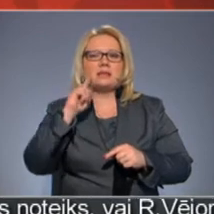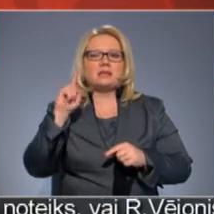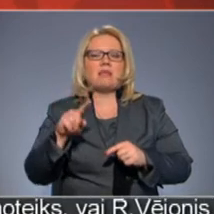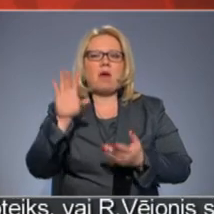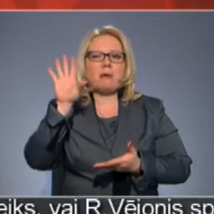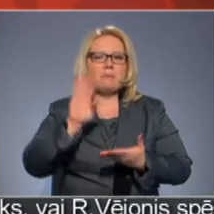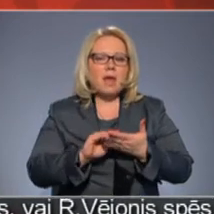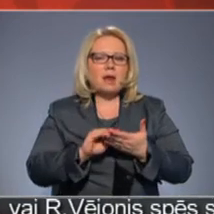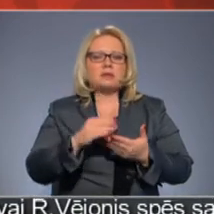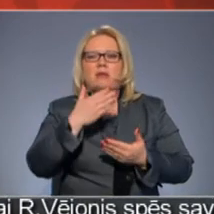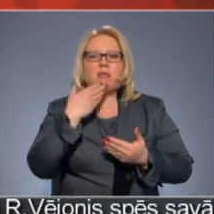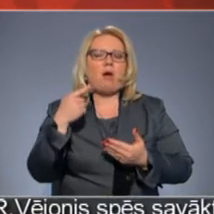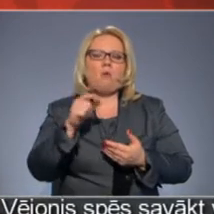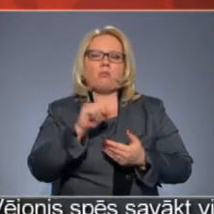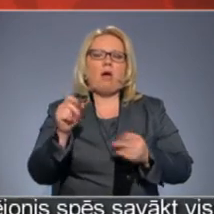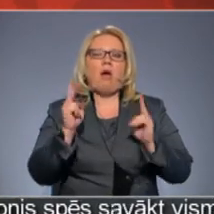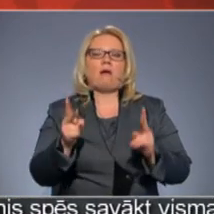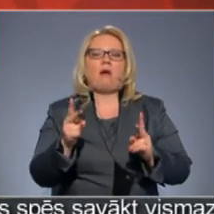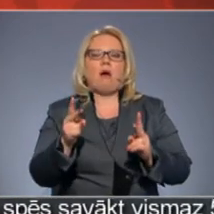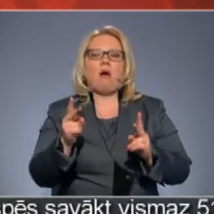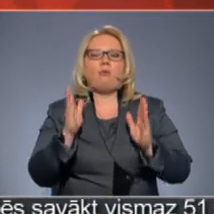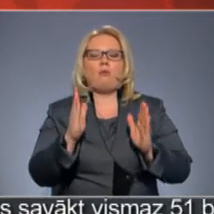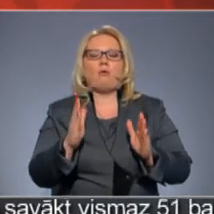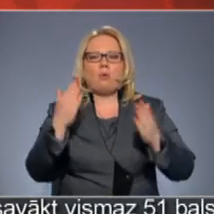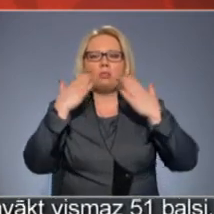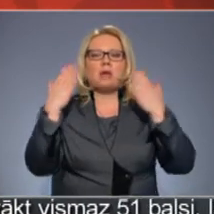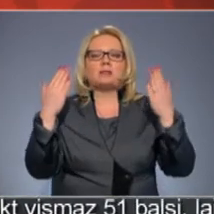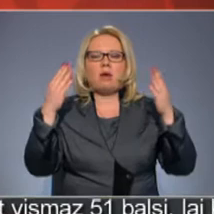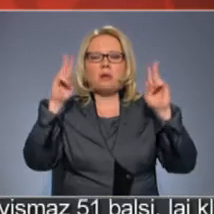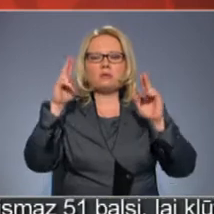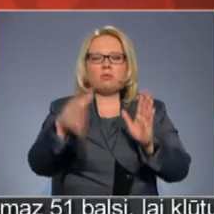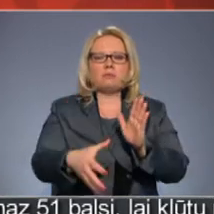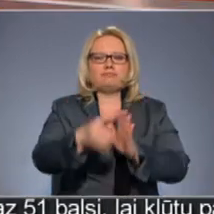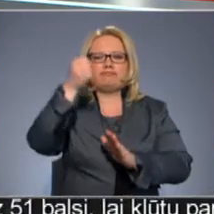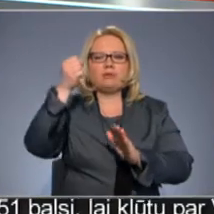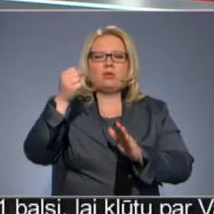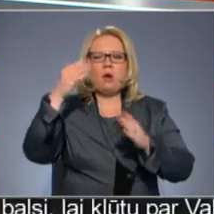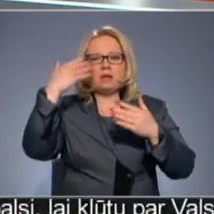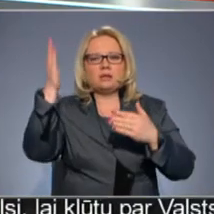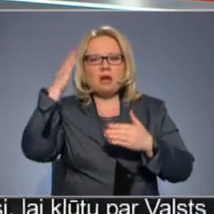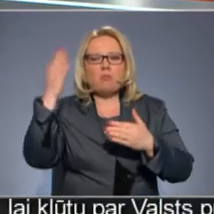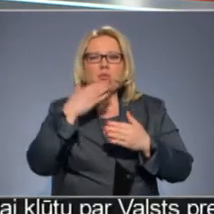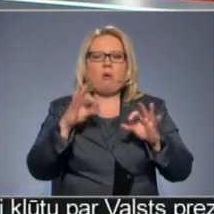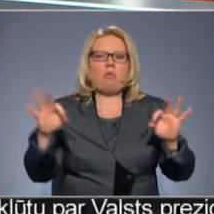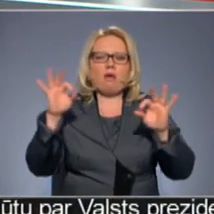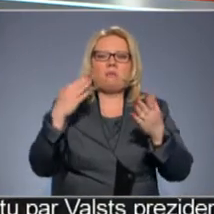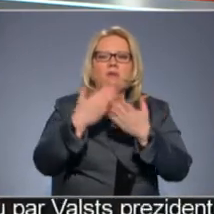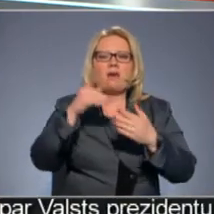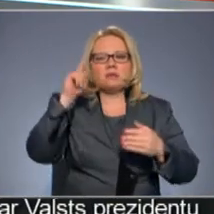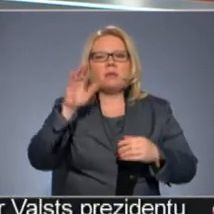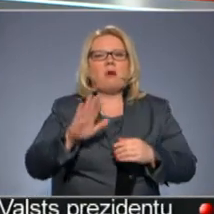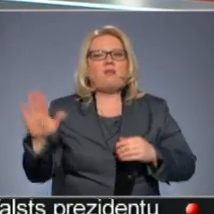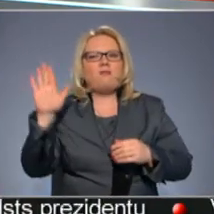pieredze. Nu nav tā, ka viņš, teiksim, būtu šis nezināmais zeķis, kas tiek izvilkt no cepures. Nu nav vispār nekāda priekšrata, vai viņš vispār kaut ko zina par